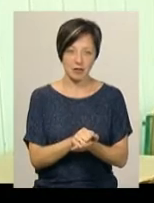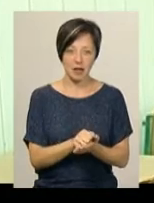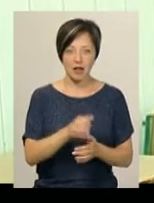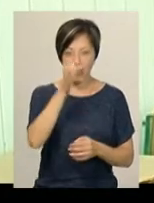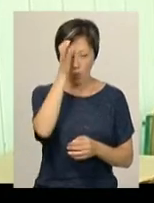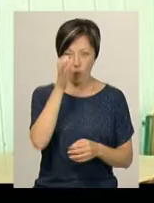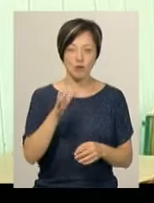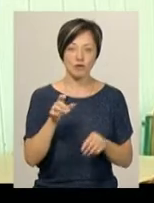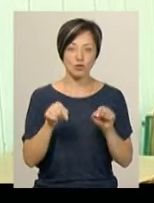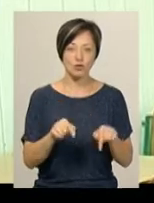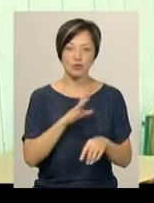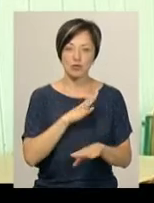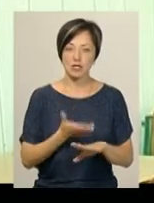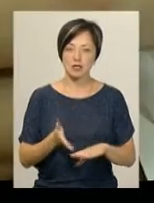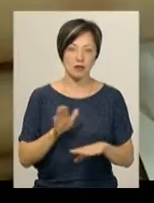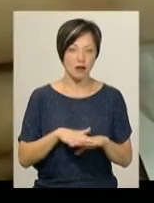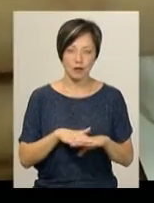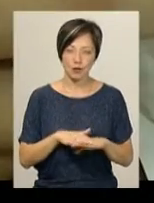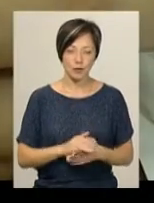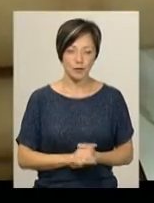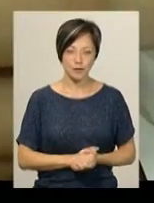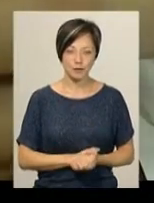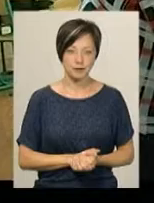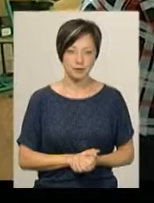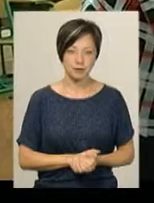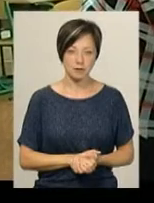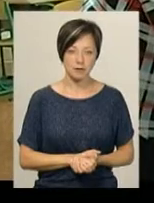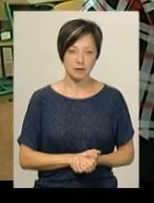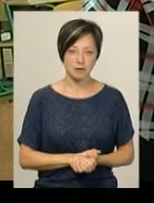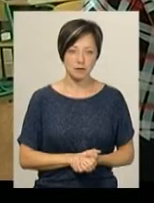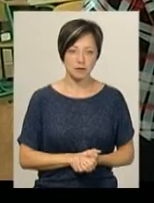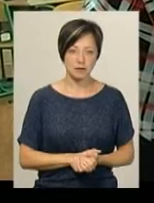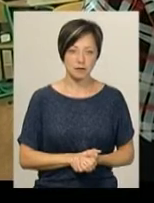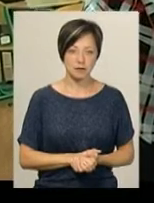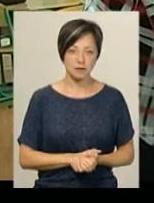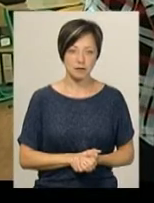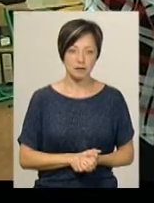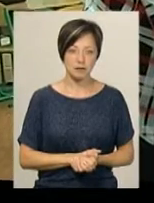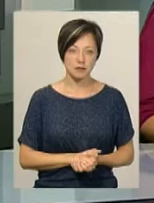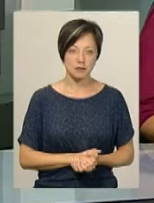Науковцям тут бути надзвичайно складно. Світлана Поробок, Дем'ян Цегольник, новини, Поділяцентр.